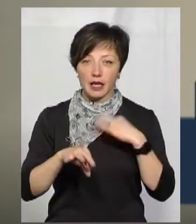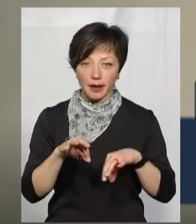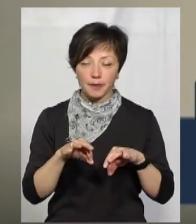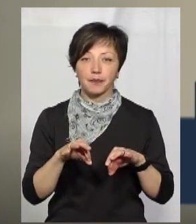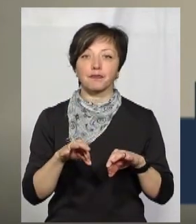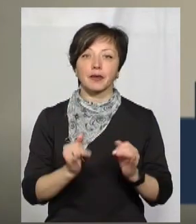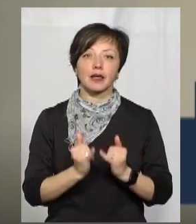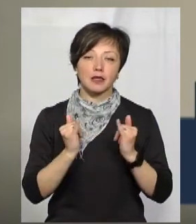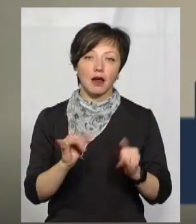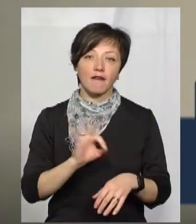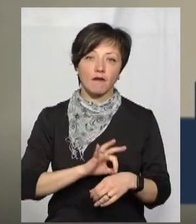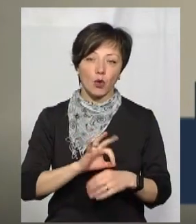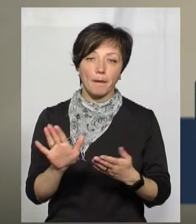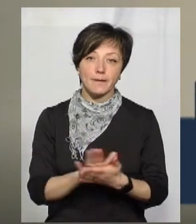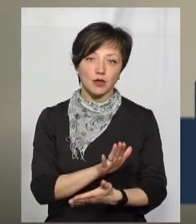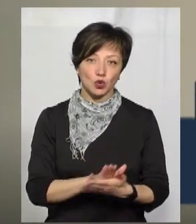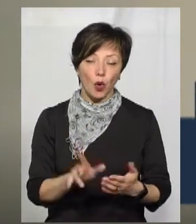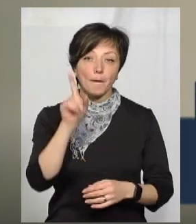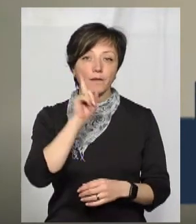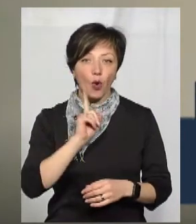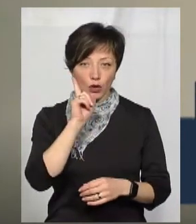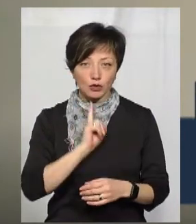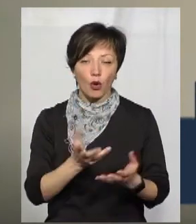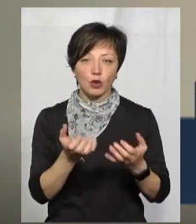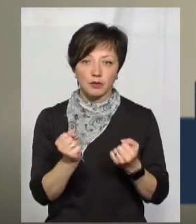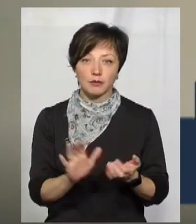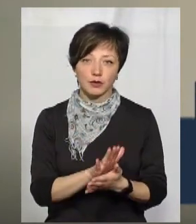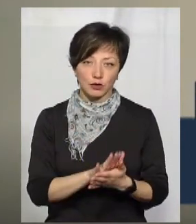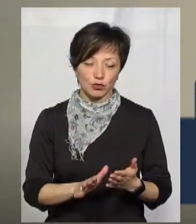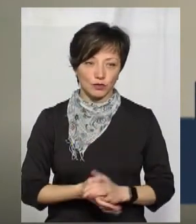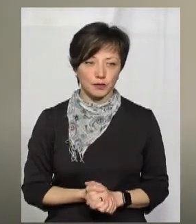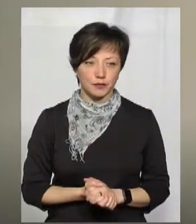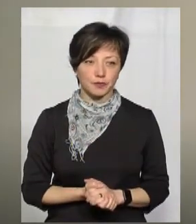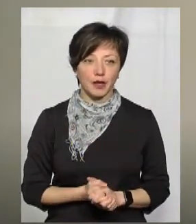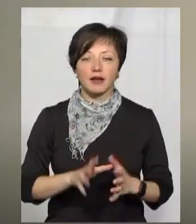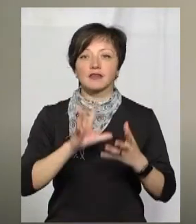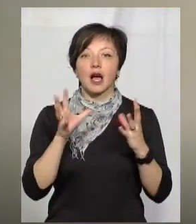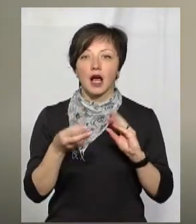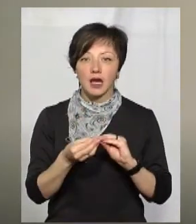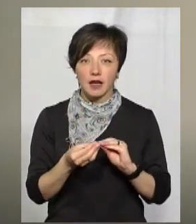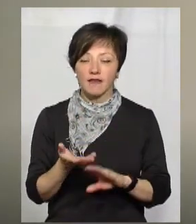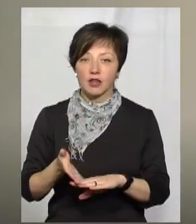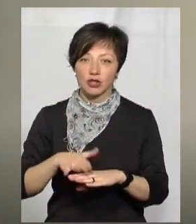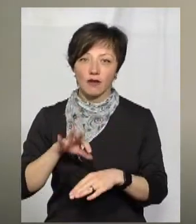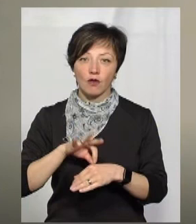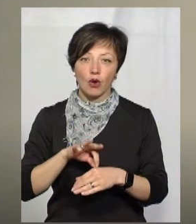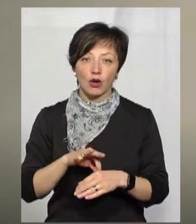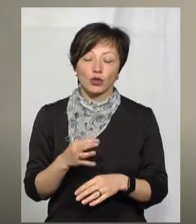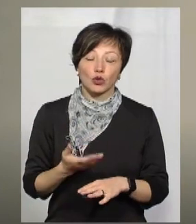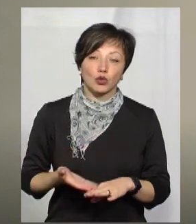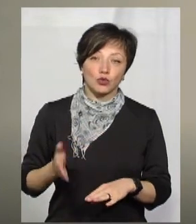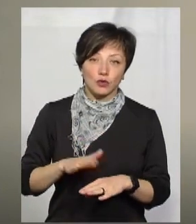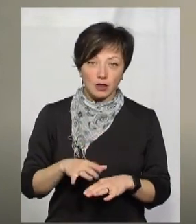для хворих безкоштовно. Поки що вони отримують безоплатно. Загалі, то для важких хворих і вкрай